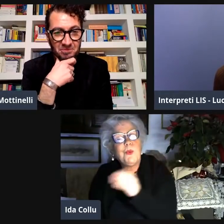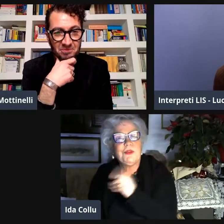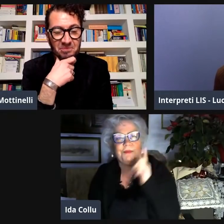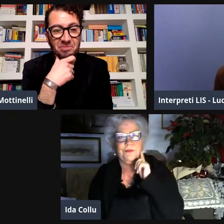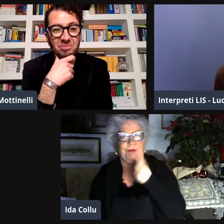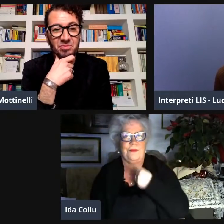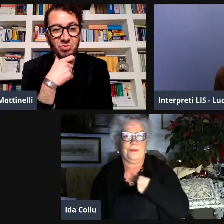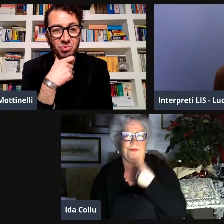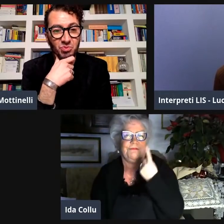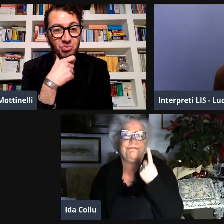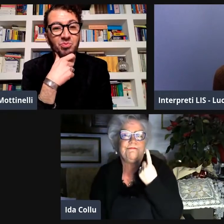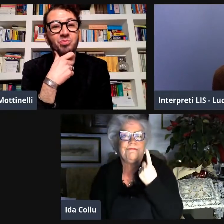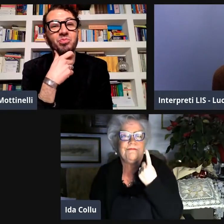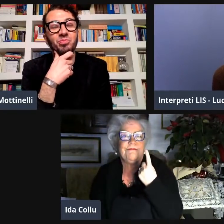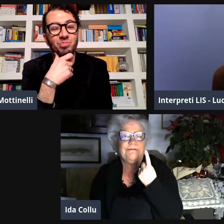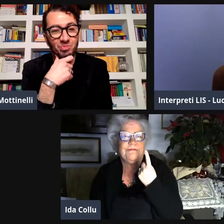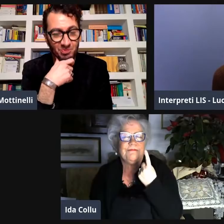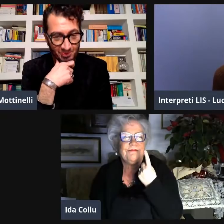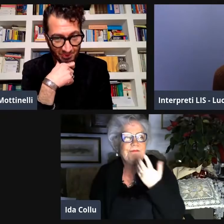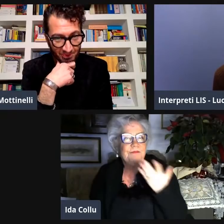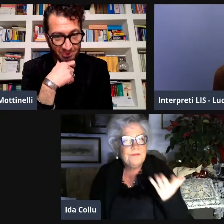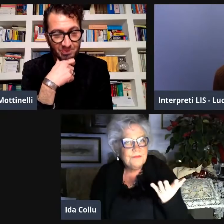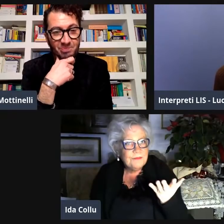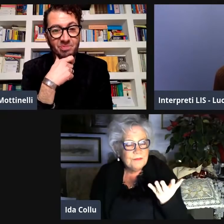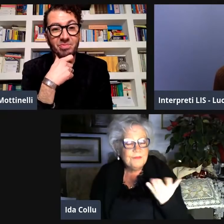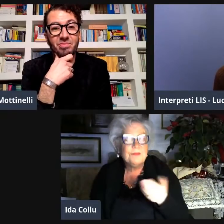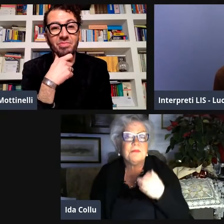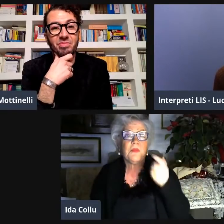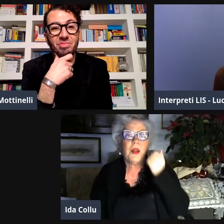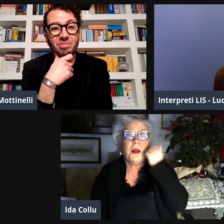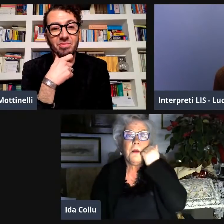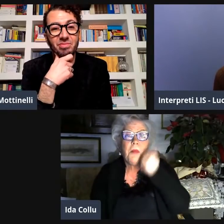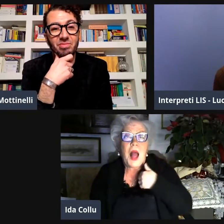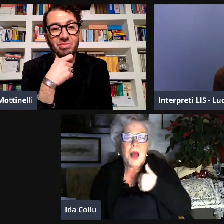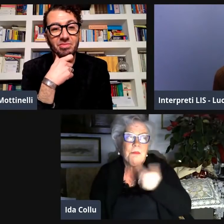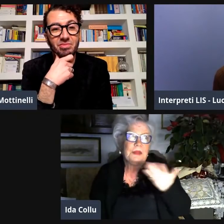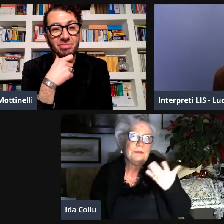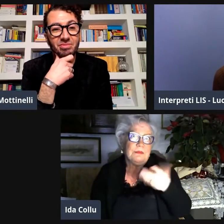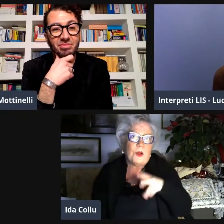udenti. Tutti. Sì, tutti. Io sono l'unica sorda.